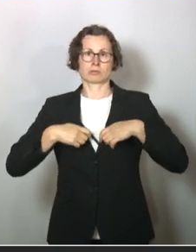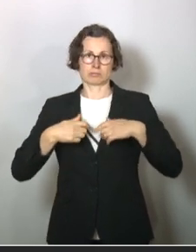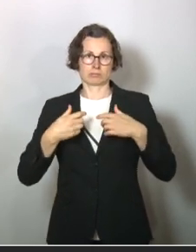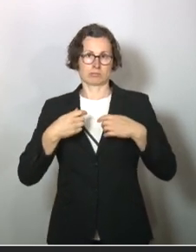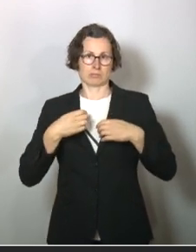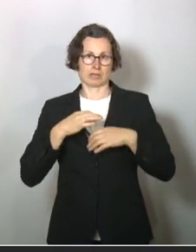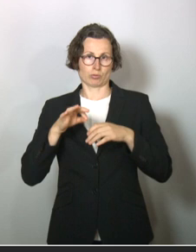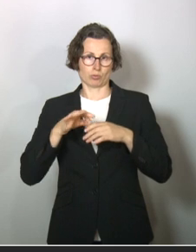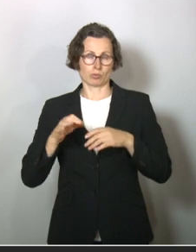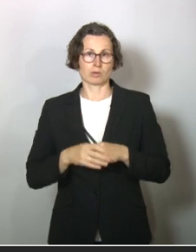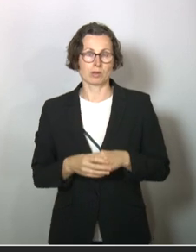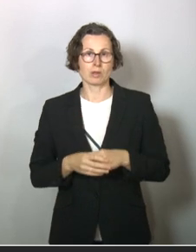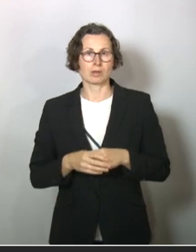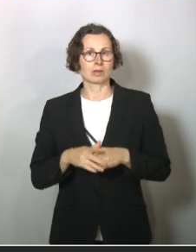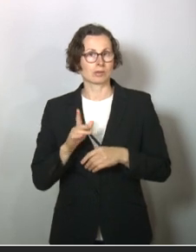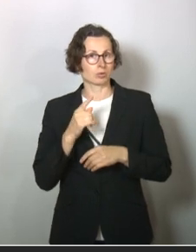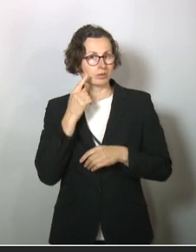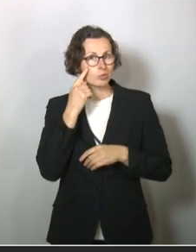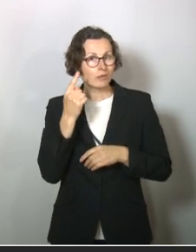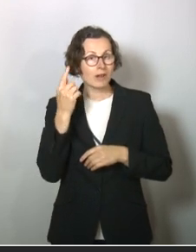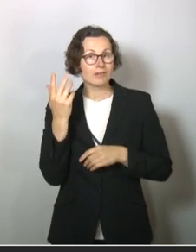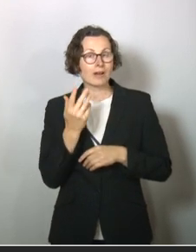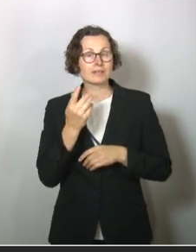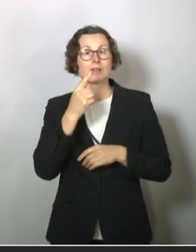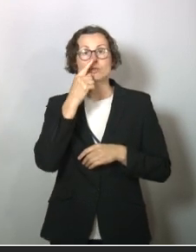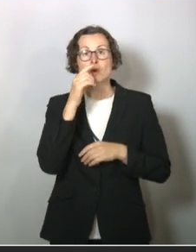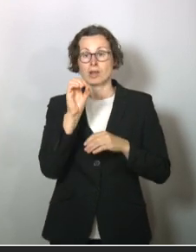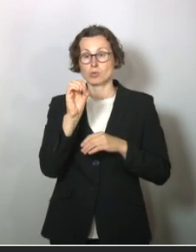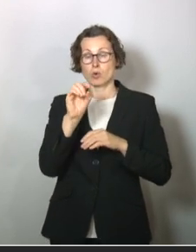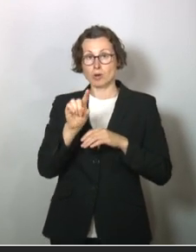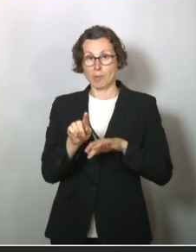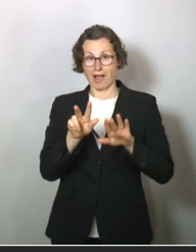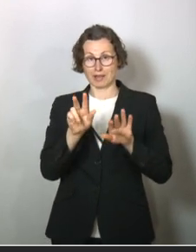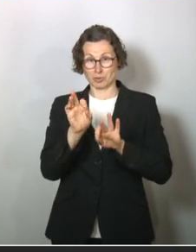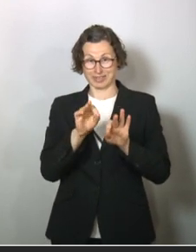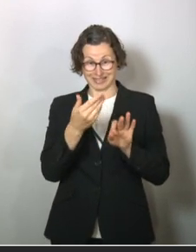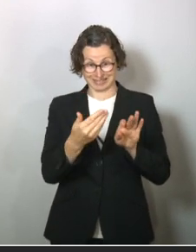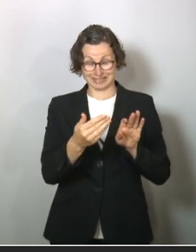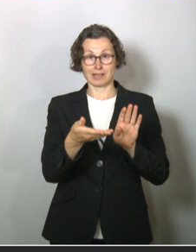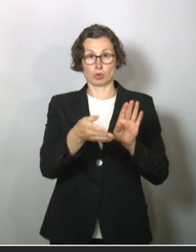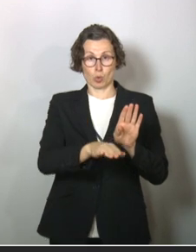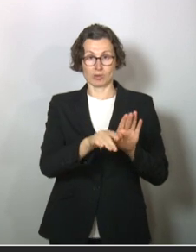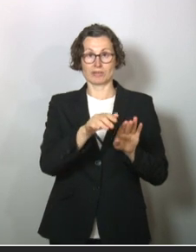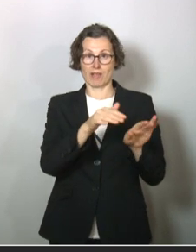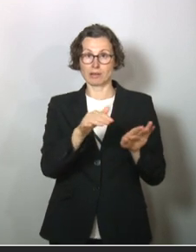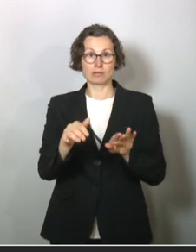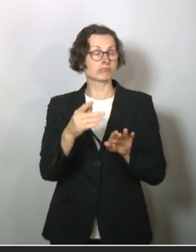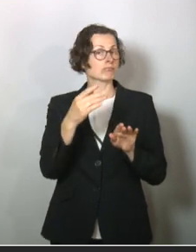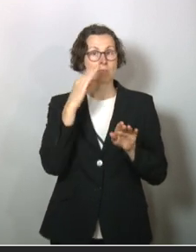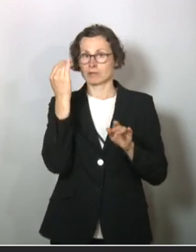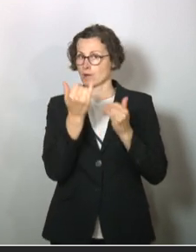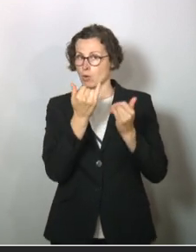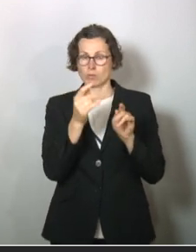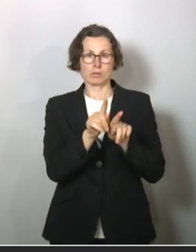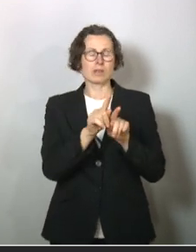Übrigens rein zufällig, das ist reiner Zufall, nur 0,8% der Todesfälle beider Geschlechter jetzt zusammengenommen. Frauen